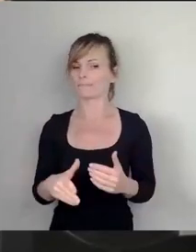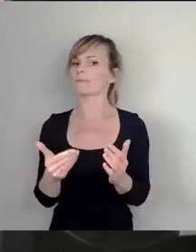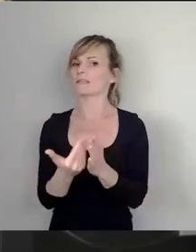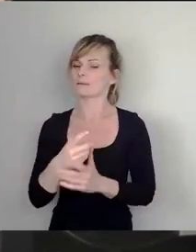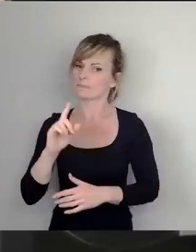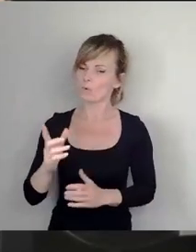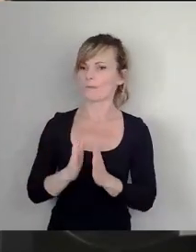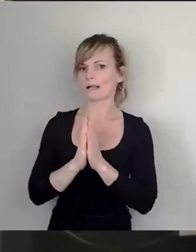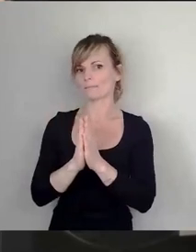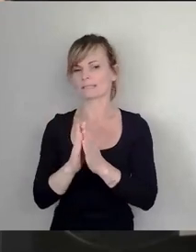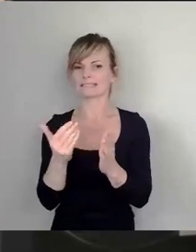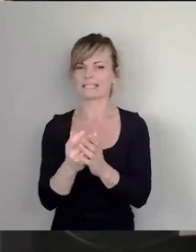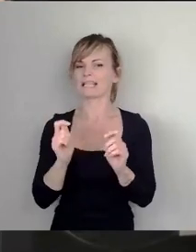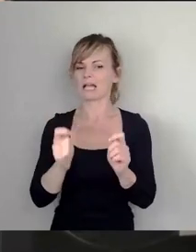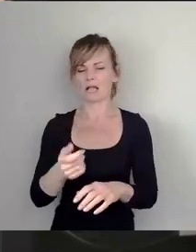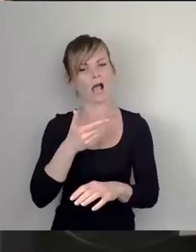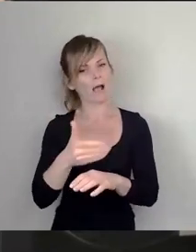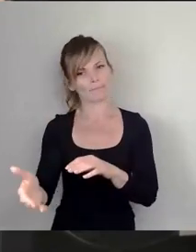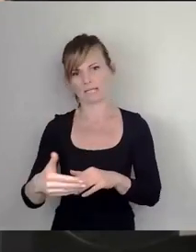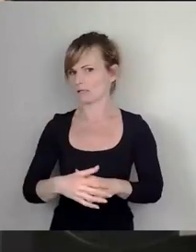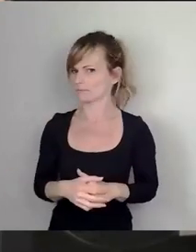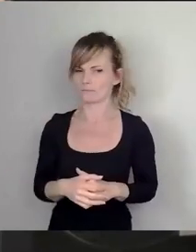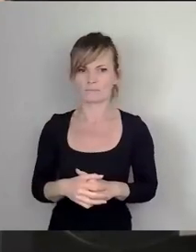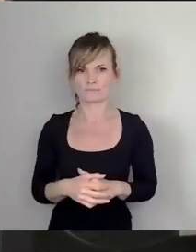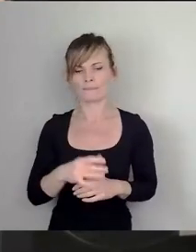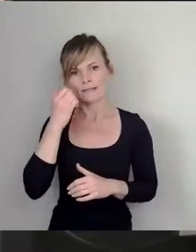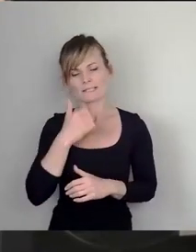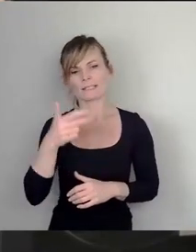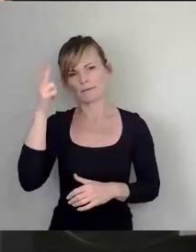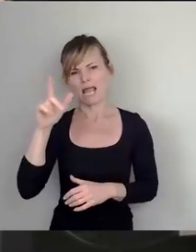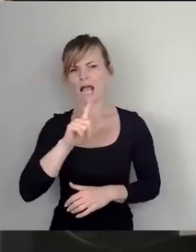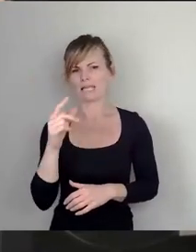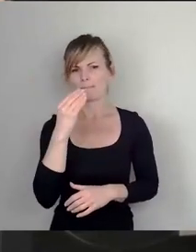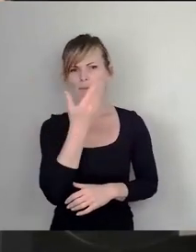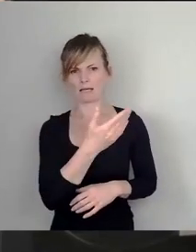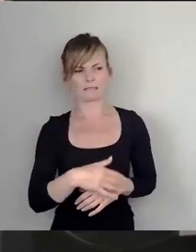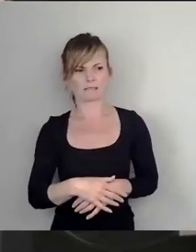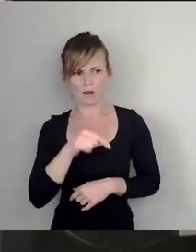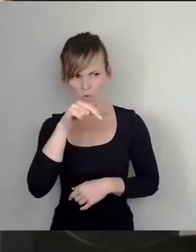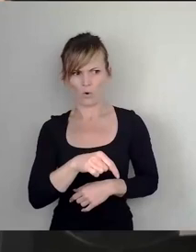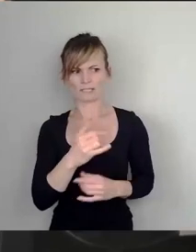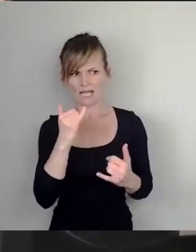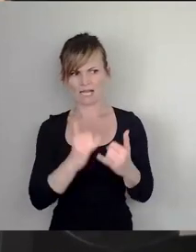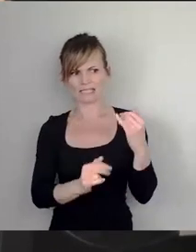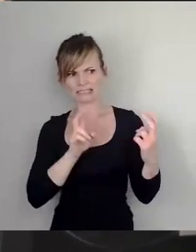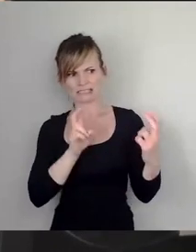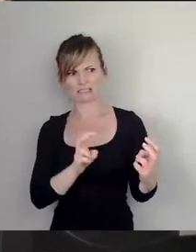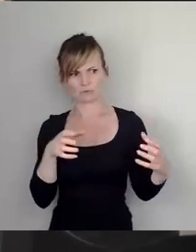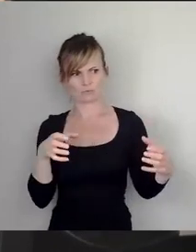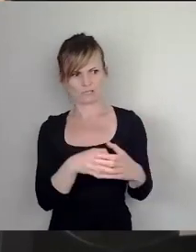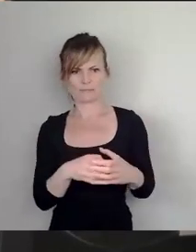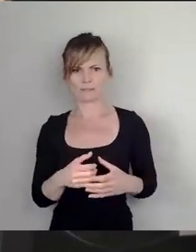jeden Fall diesen Antrag abzulehnen. Und, lieber Herr Lippmann, gut, wir haben heute die letzte Sitzung miteinander, aber